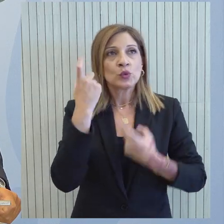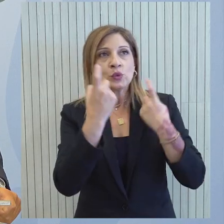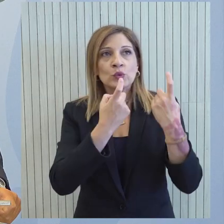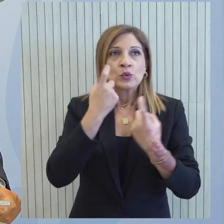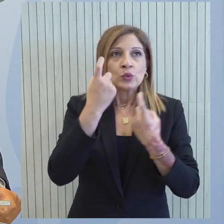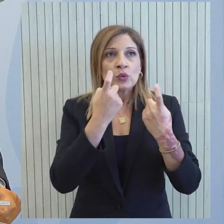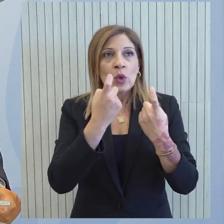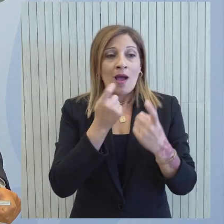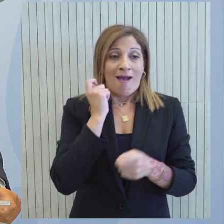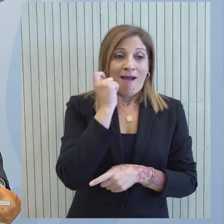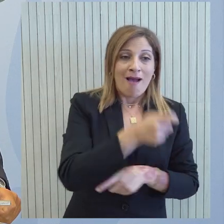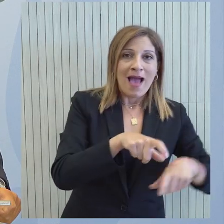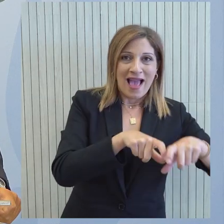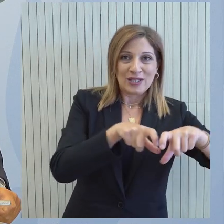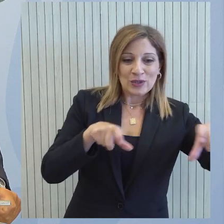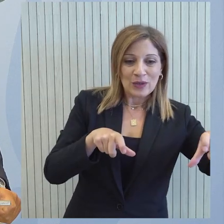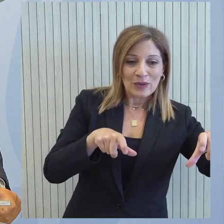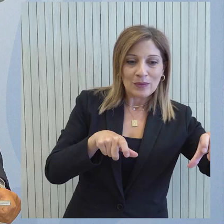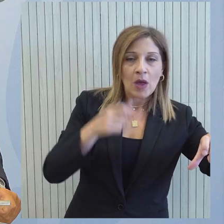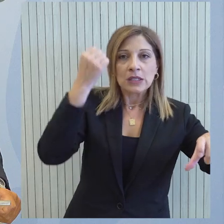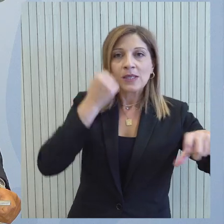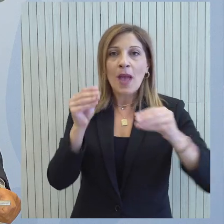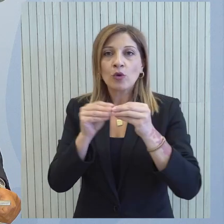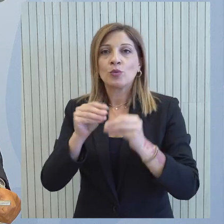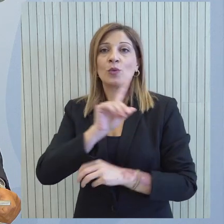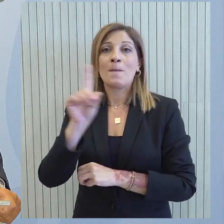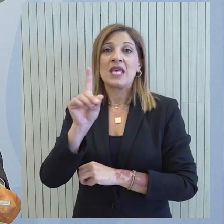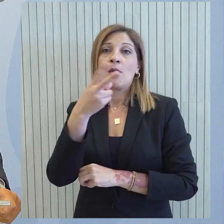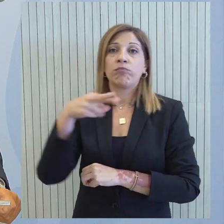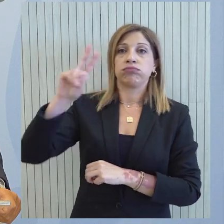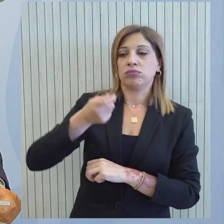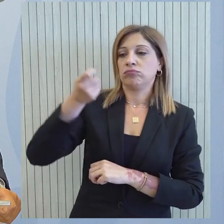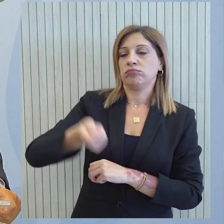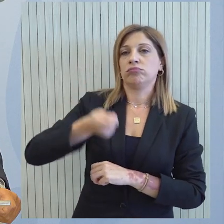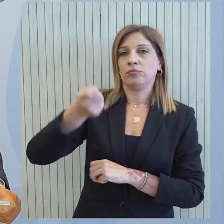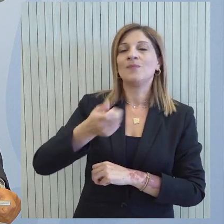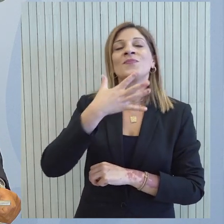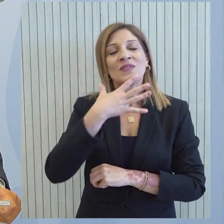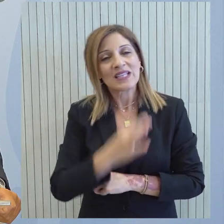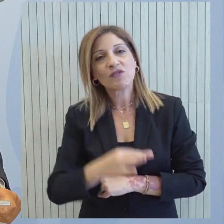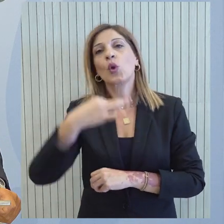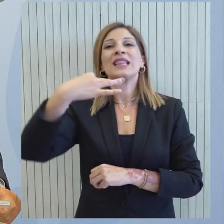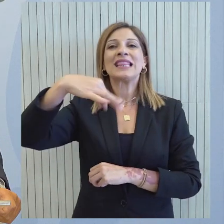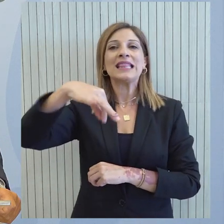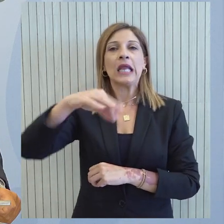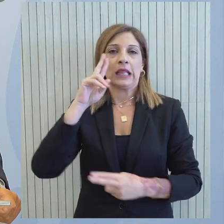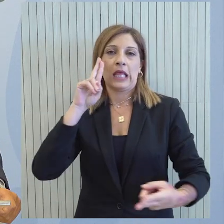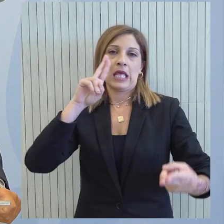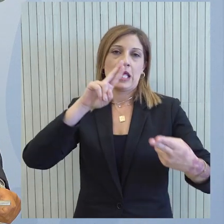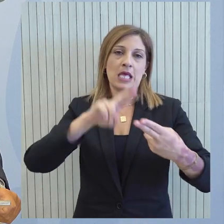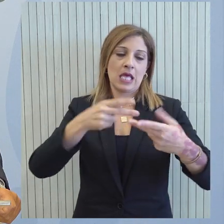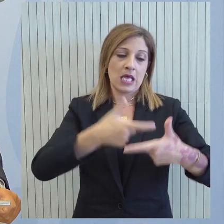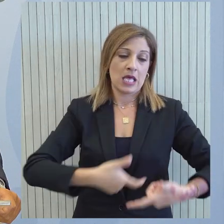επιπρόσθετο κόστος τον Κύπριο καταναλωτή. Η σύσκεψη της Τρίτης είναι ακριβώς μια